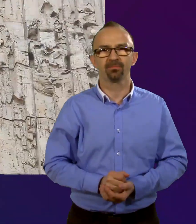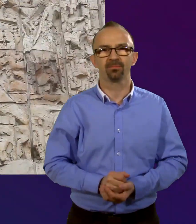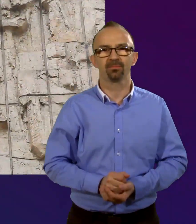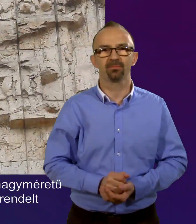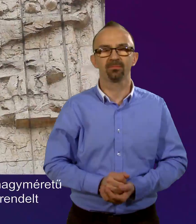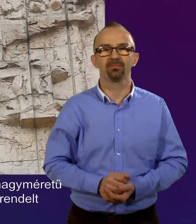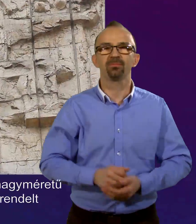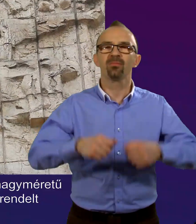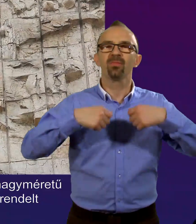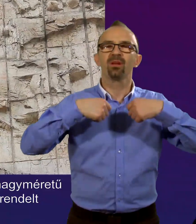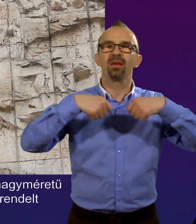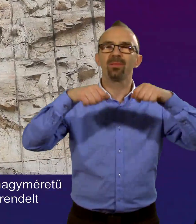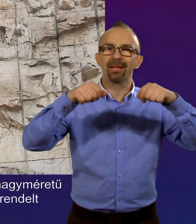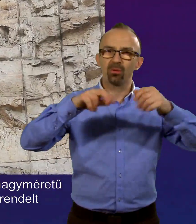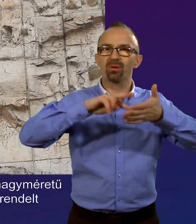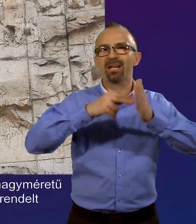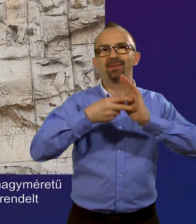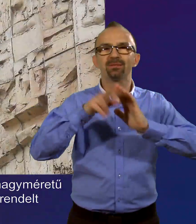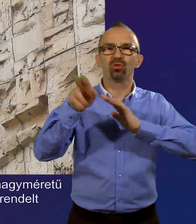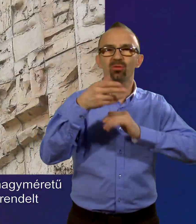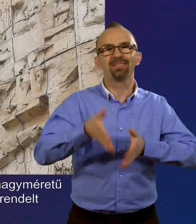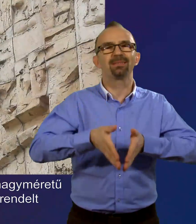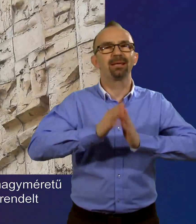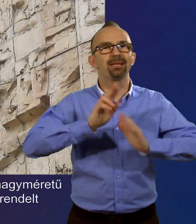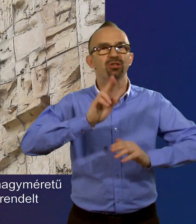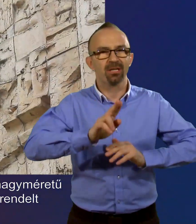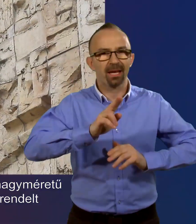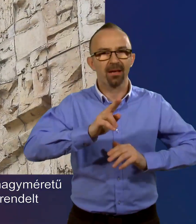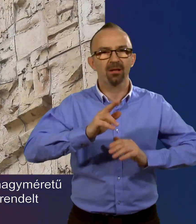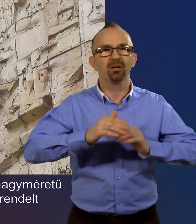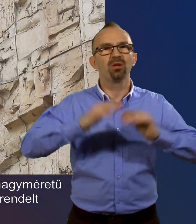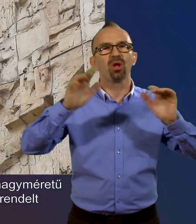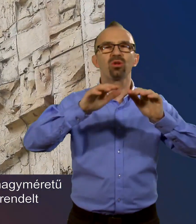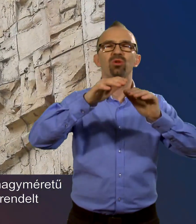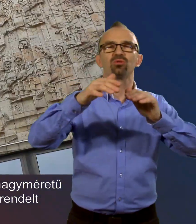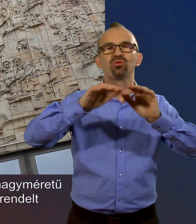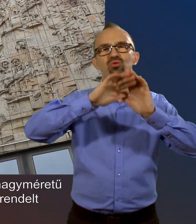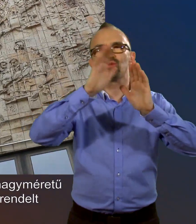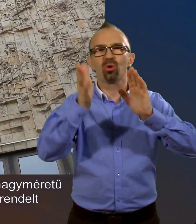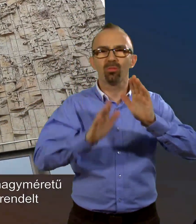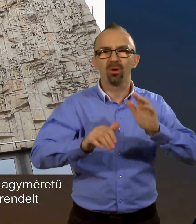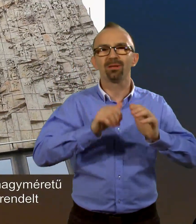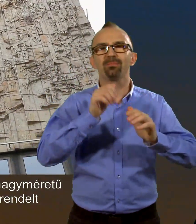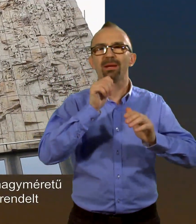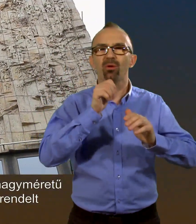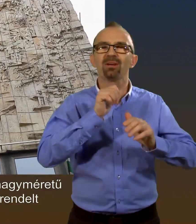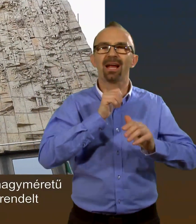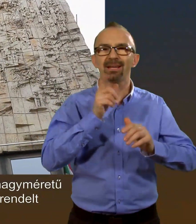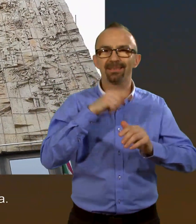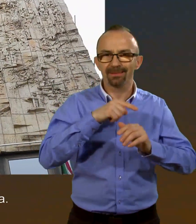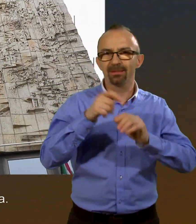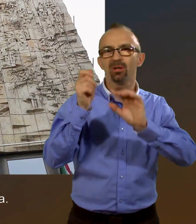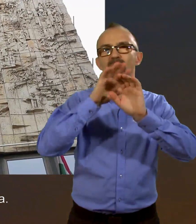Az építető, a tervezőművész kérésére nagyméretű domborműves pirogránit burkolatot